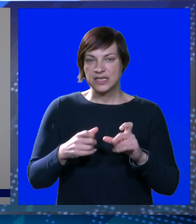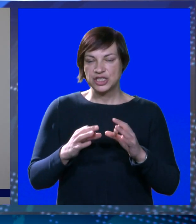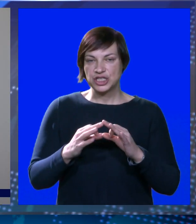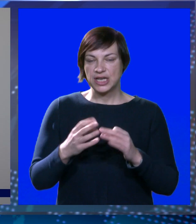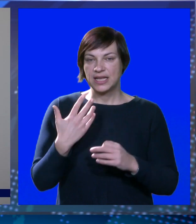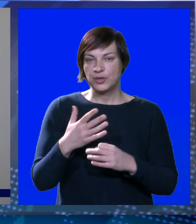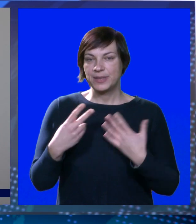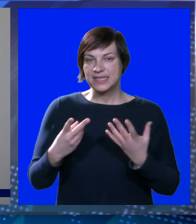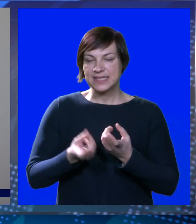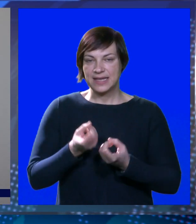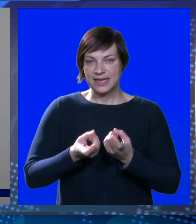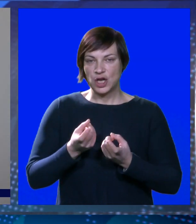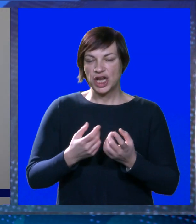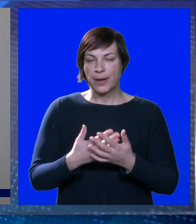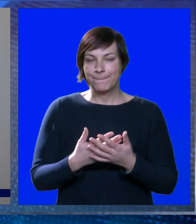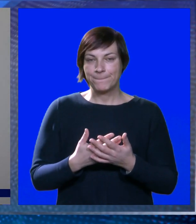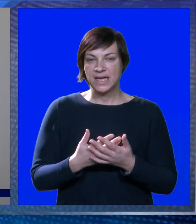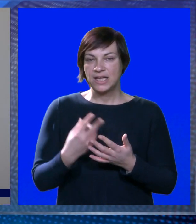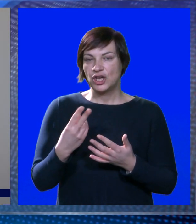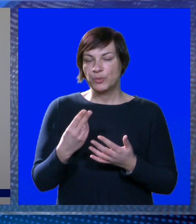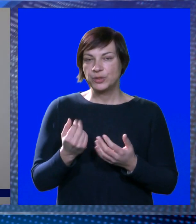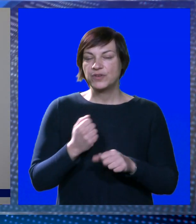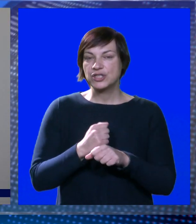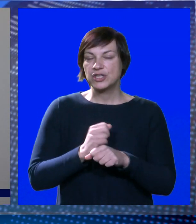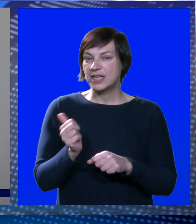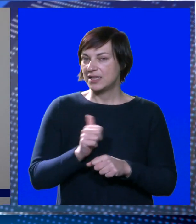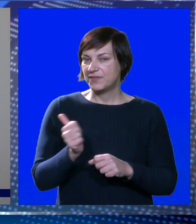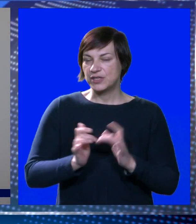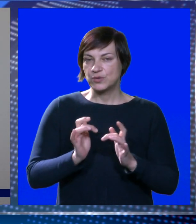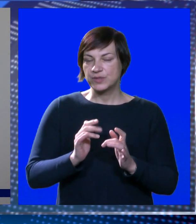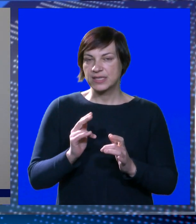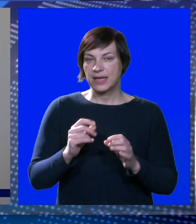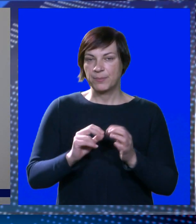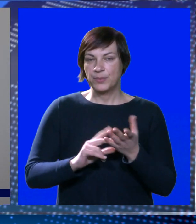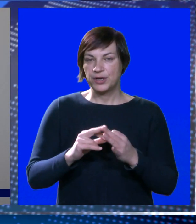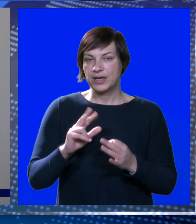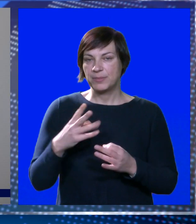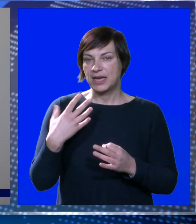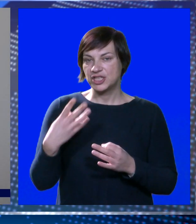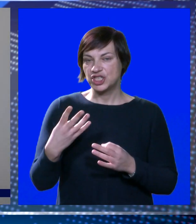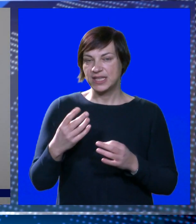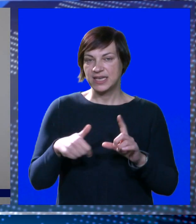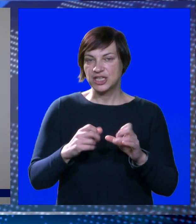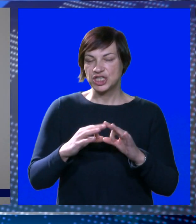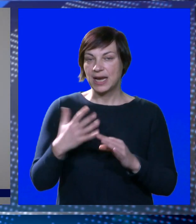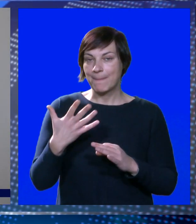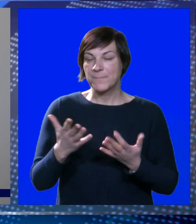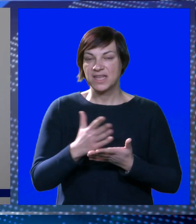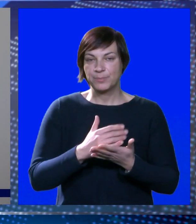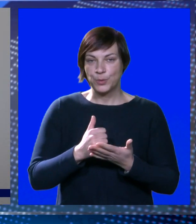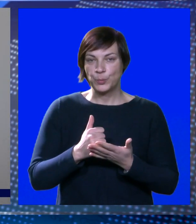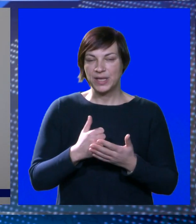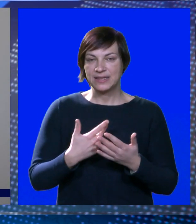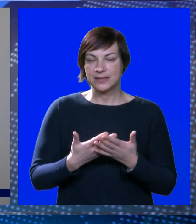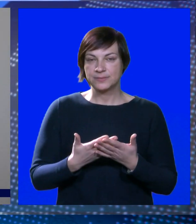Škaljić je do 57 kg. Oba dvije su odradili vrhovski turnir, Burna ima četiri pobjede, Šejla imala pet pobjeda i